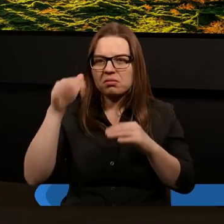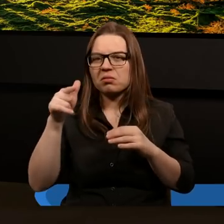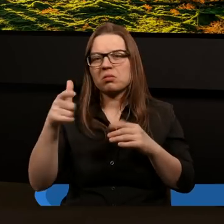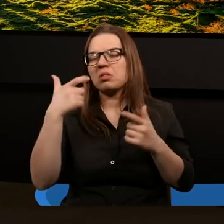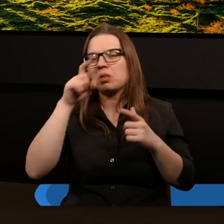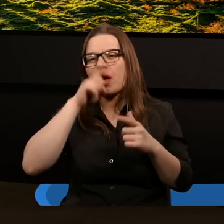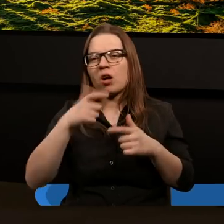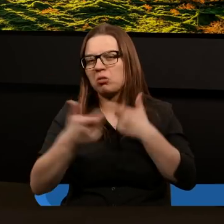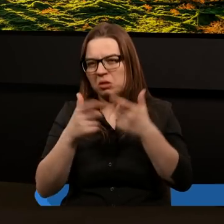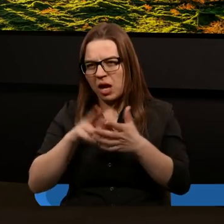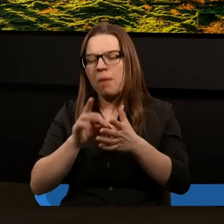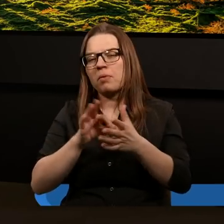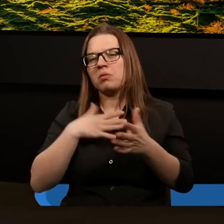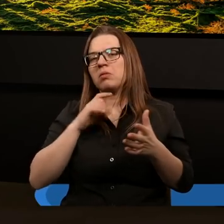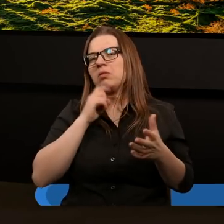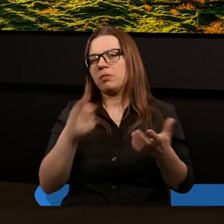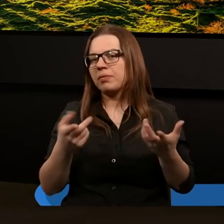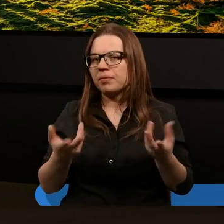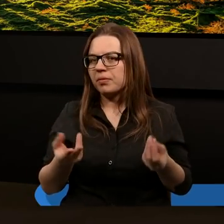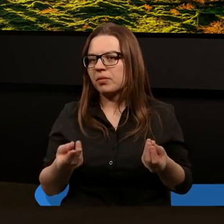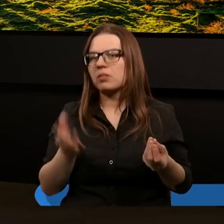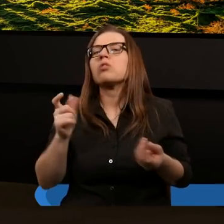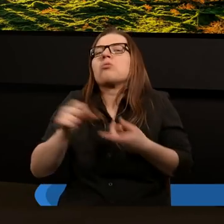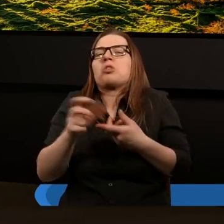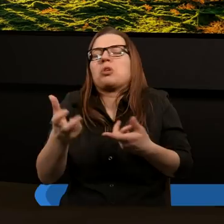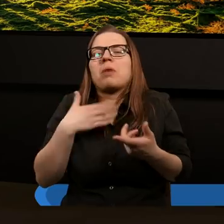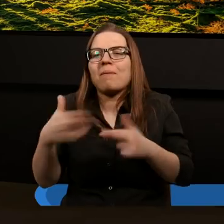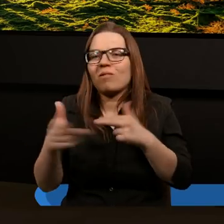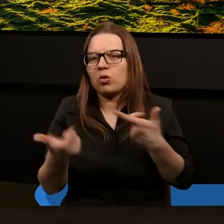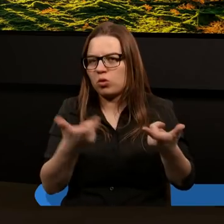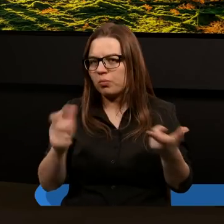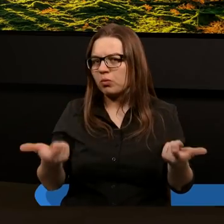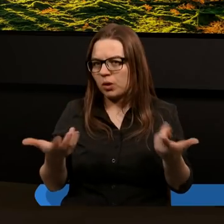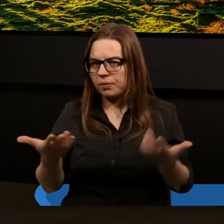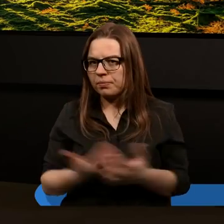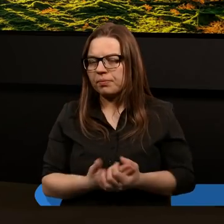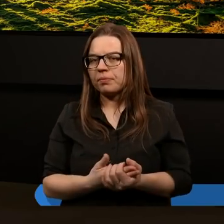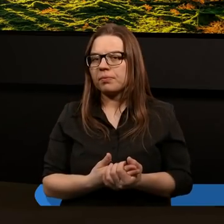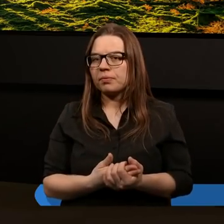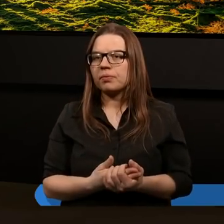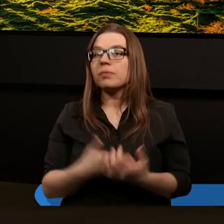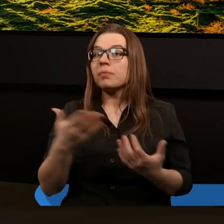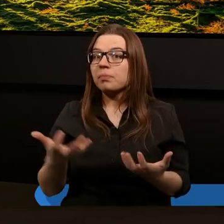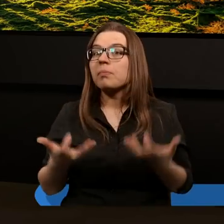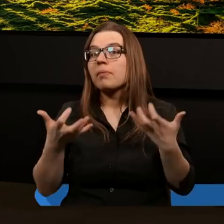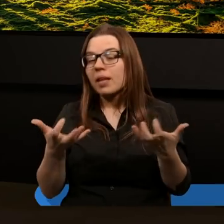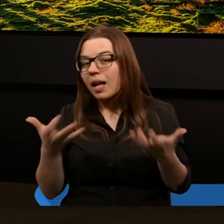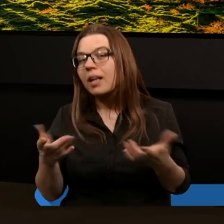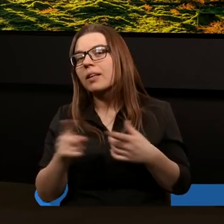złego mi nie uczynił. I dlaczego mam mu bluźnić? Więc on go zachęca, mówi ze względu na twoje